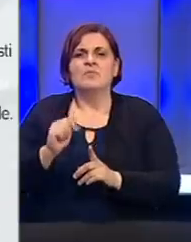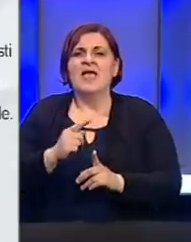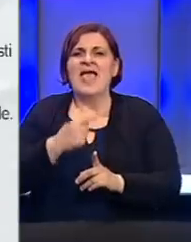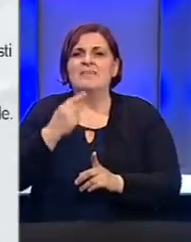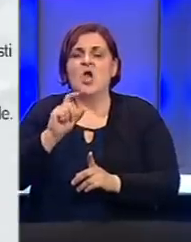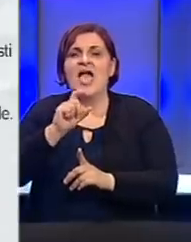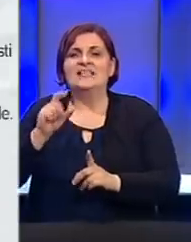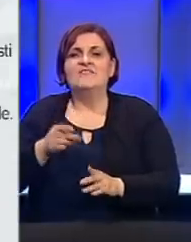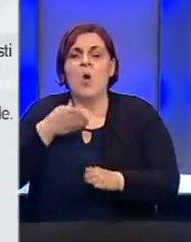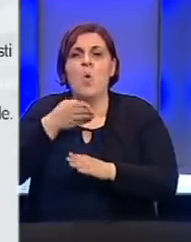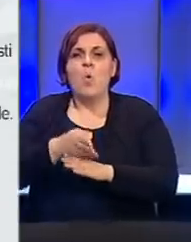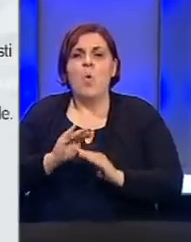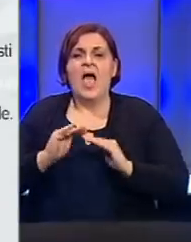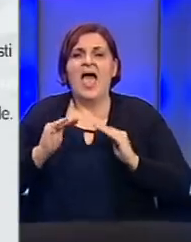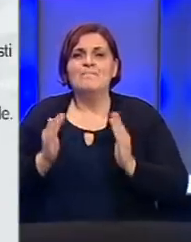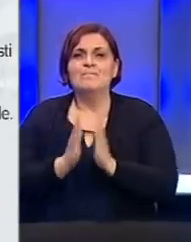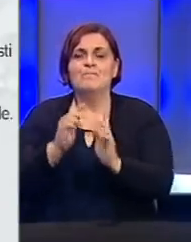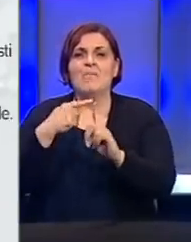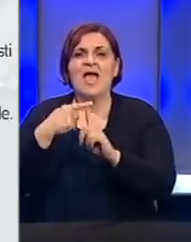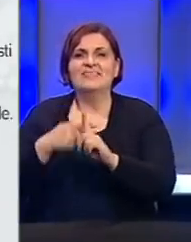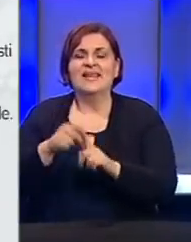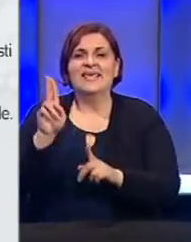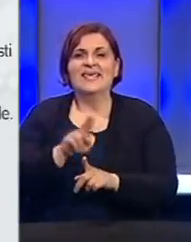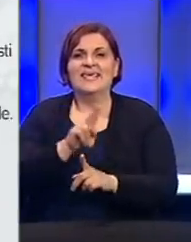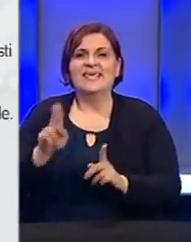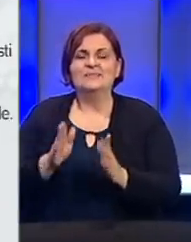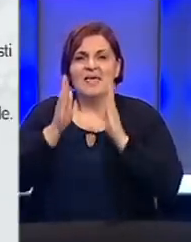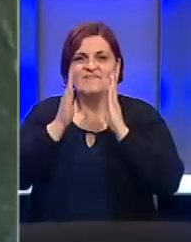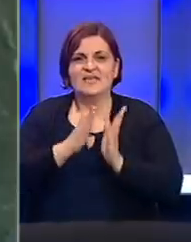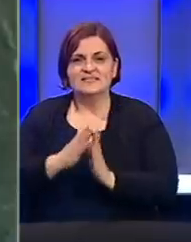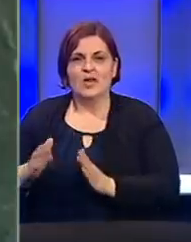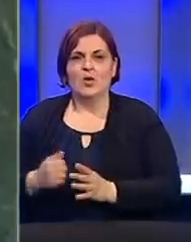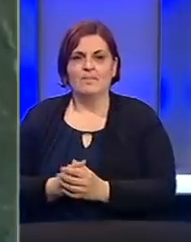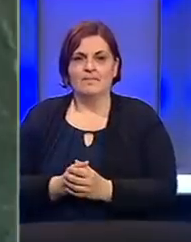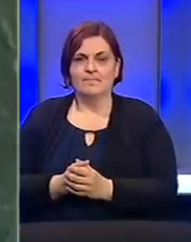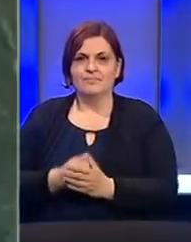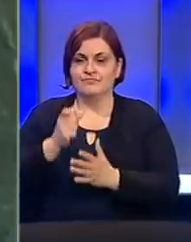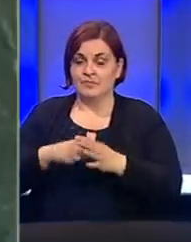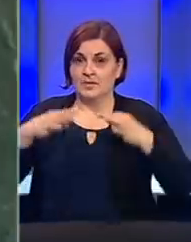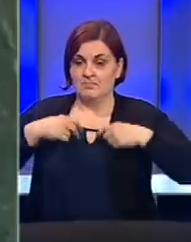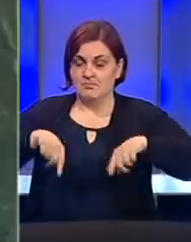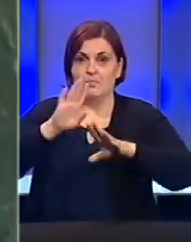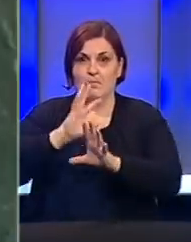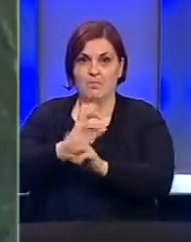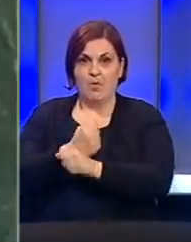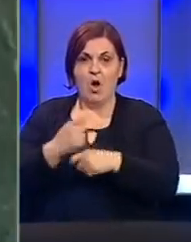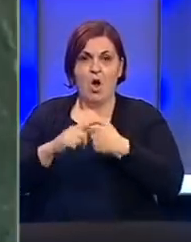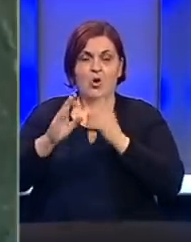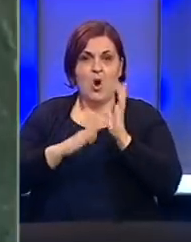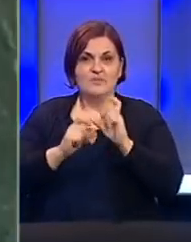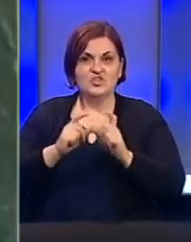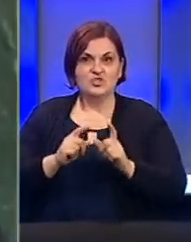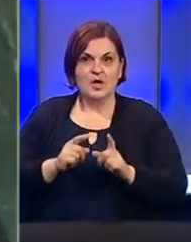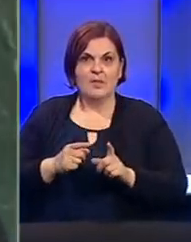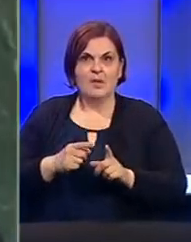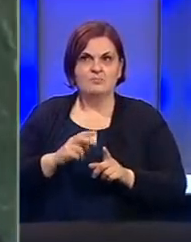institucija da ulaze u prostor katedrale i zabranjuju vjerske obrede. Član predsjedništva Bosne i Hercegovine Željko Komšić